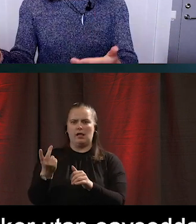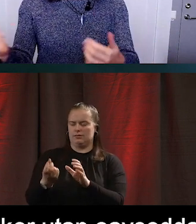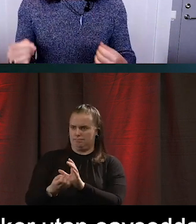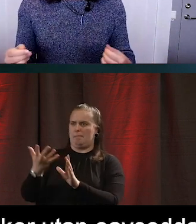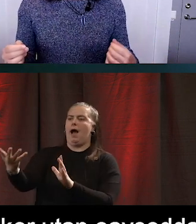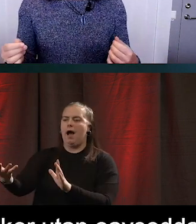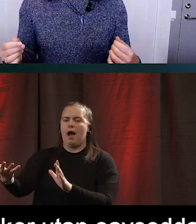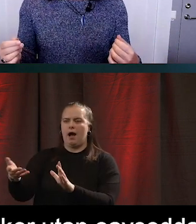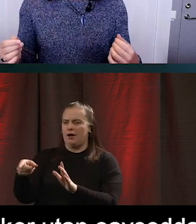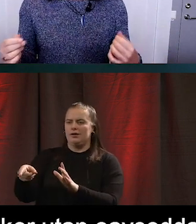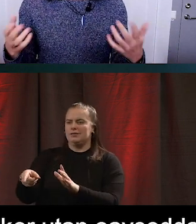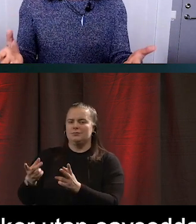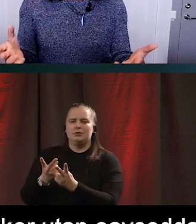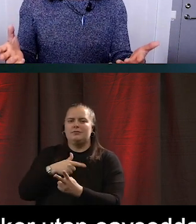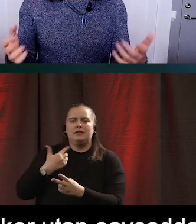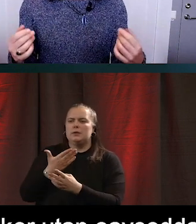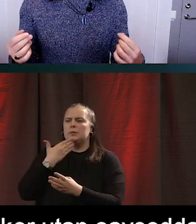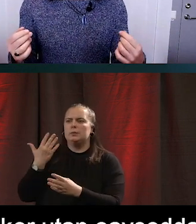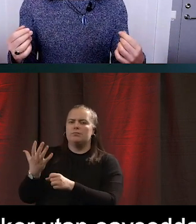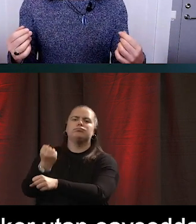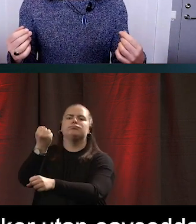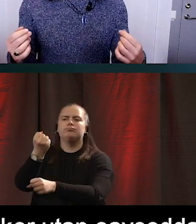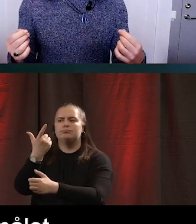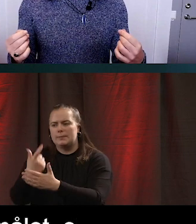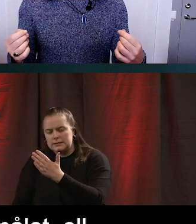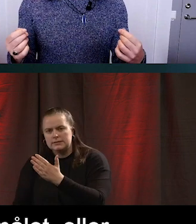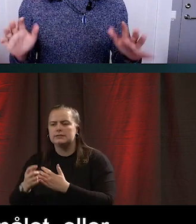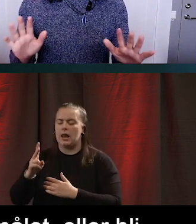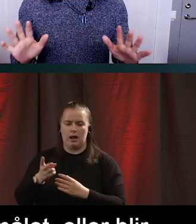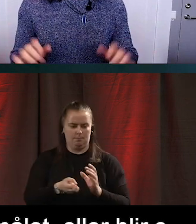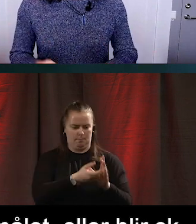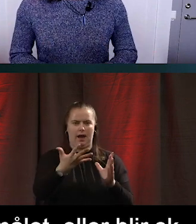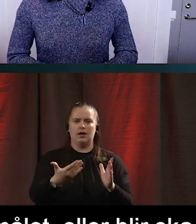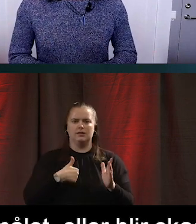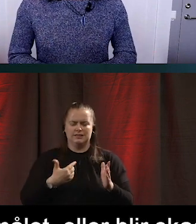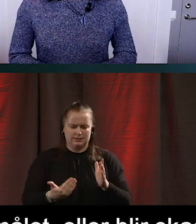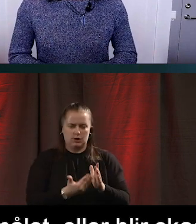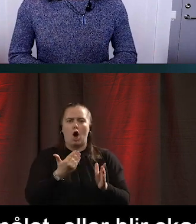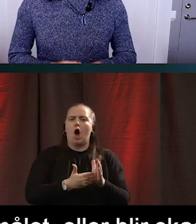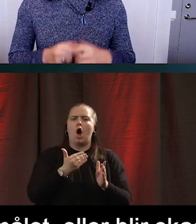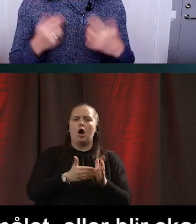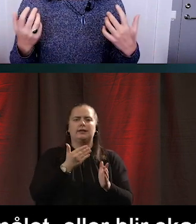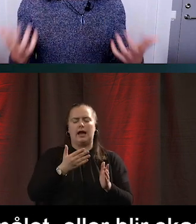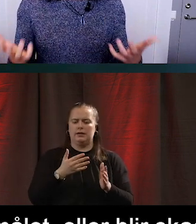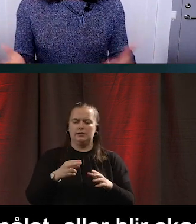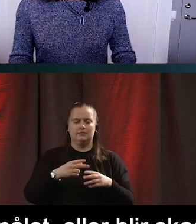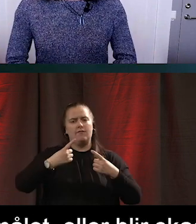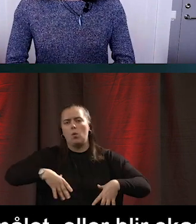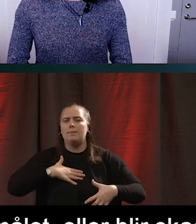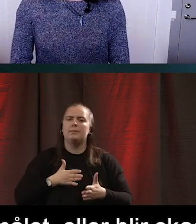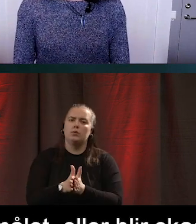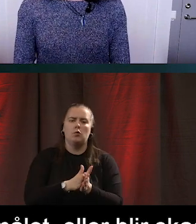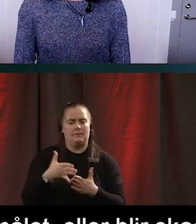inte uppnår målet. Eller att man blir skadad. Eller att man blir omotiverad att fortsätta. Och det kan få väldigt